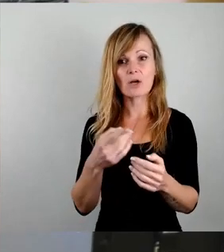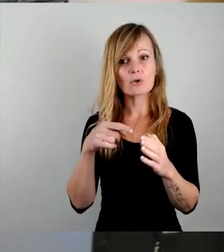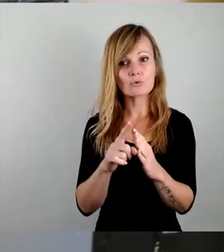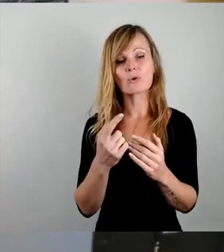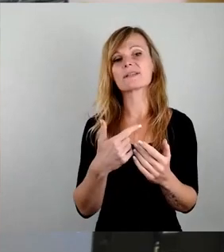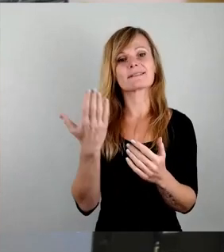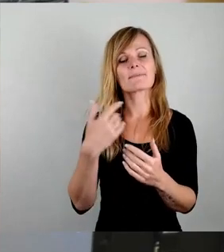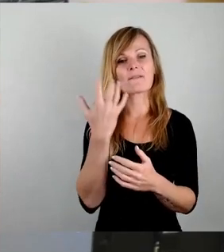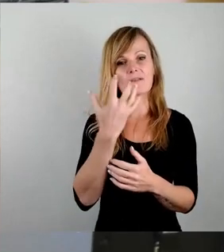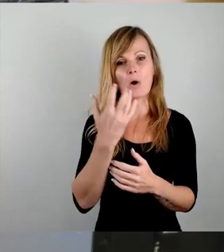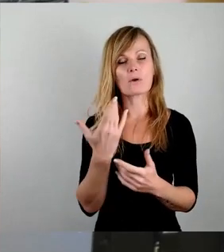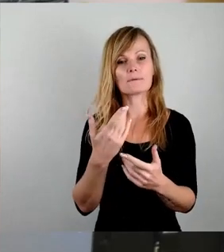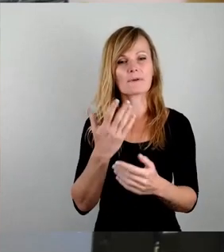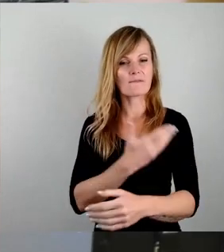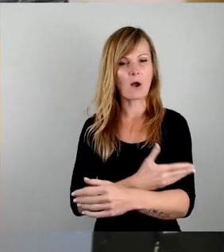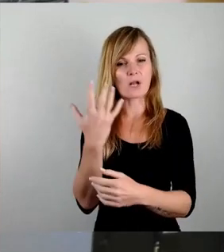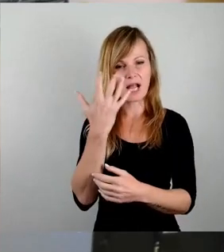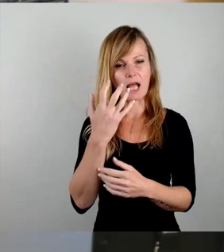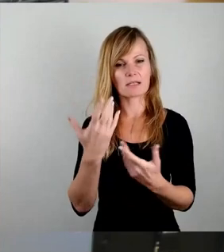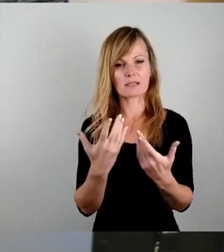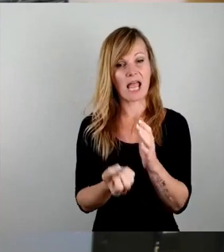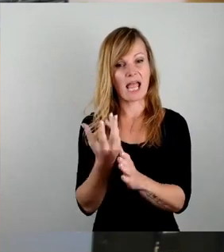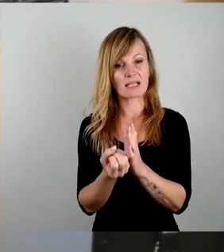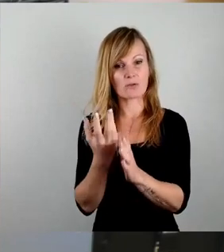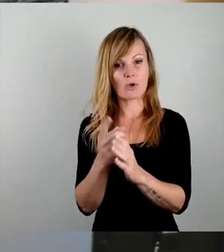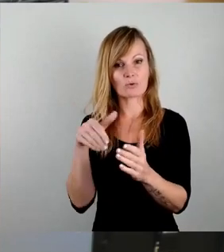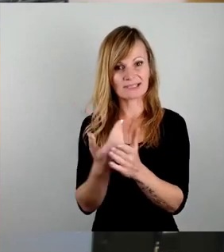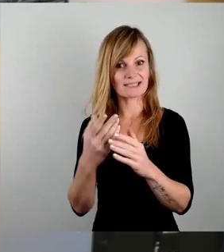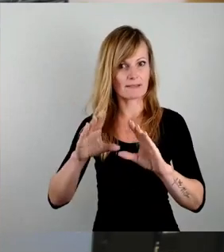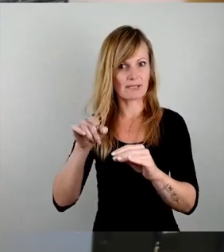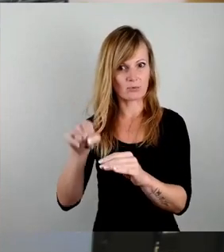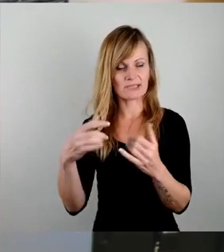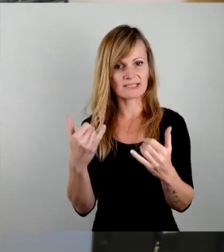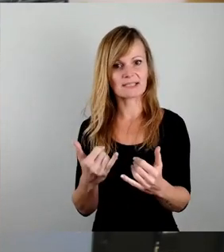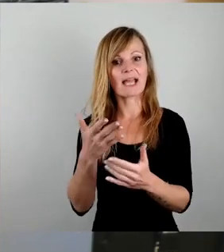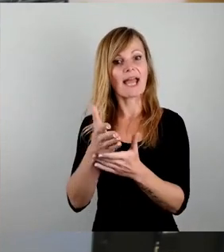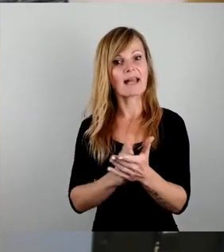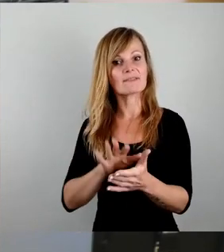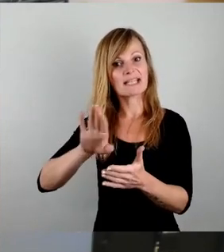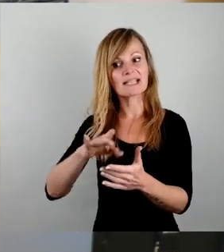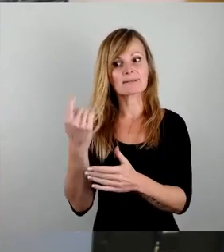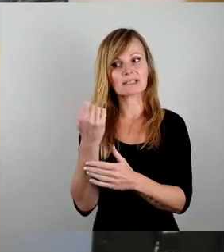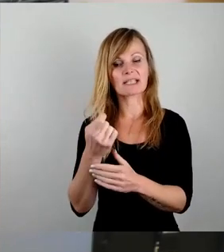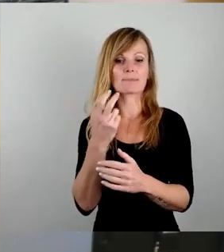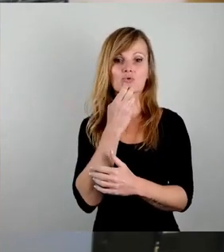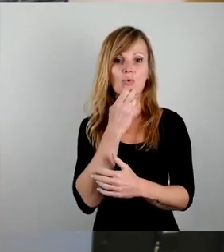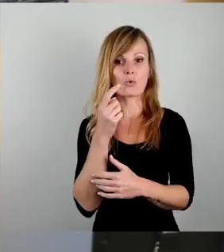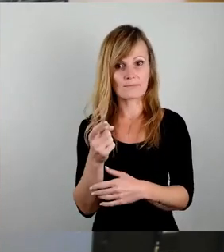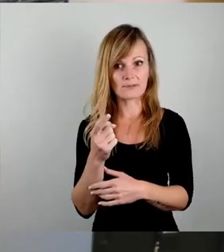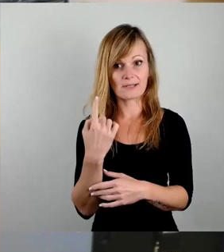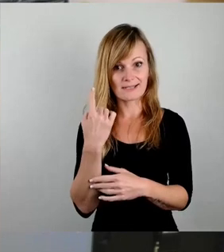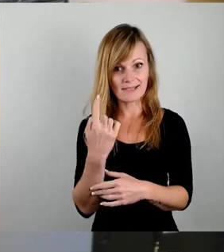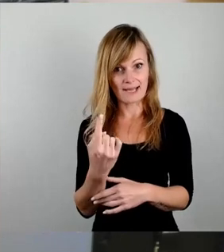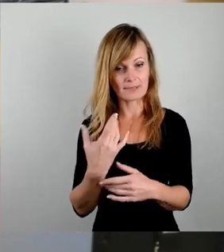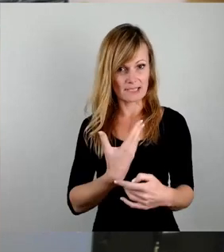erzeugen und im Blockheizkraft verwenden, und derzeit kann die Hälfte ihres Betriebsstroms selbst gewinnen. Sie wird ja im